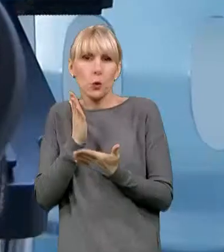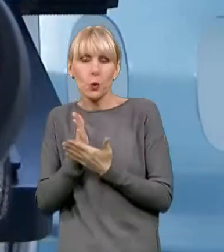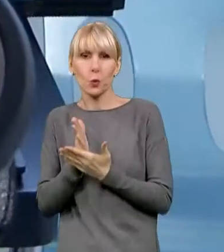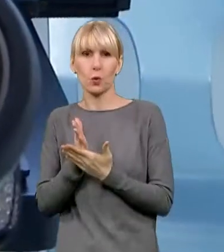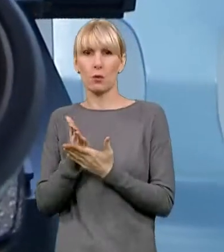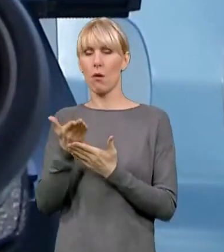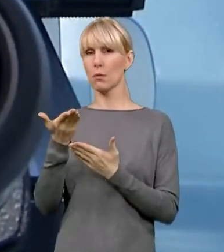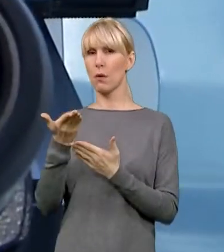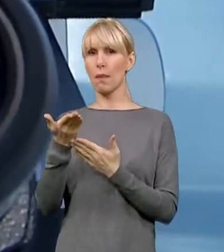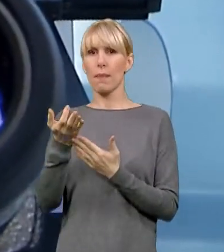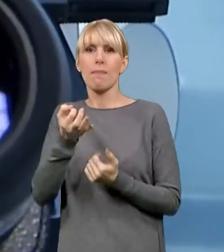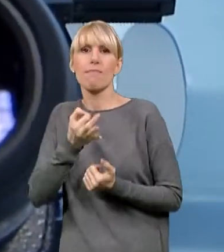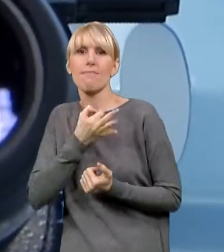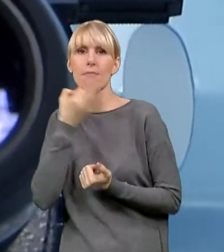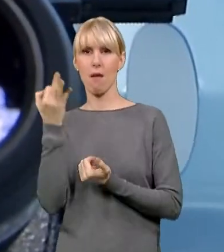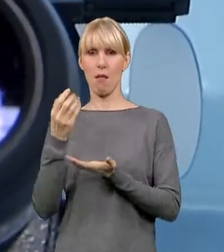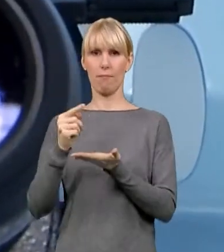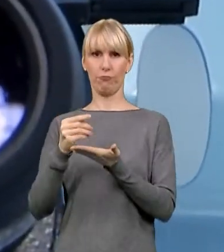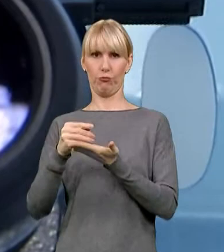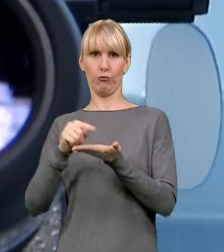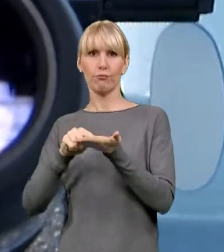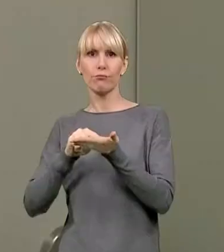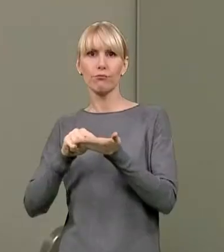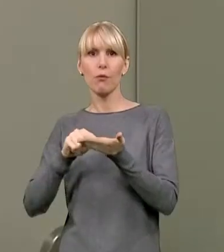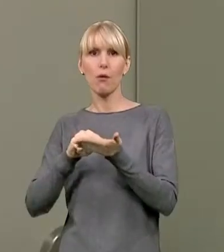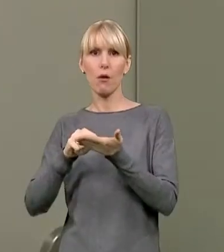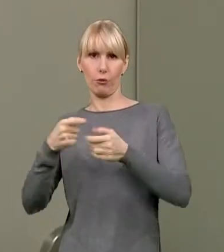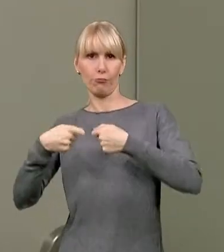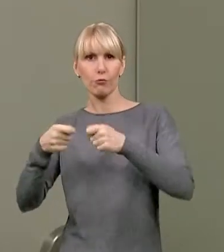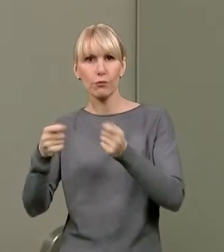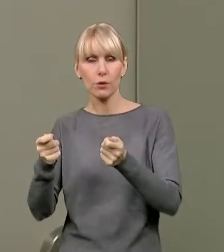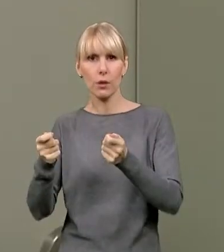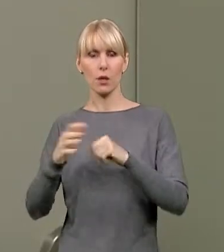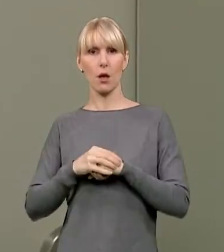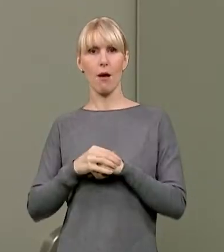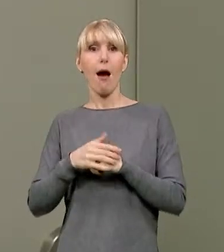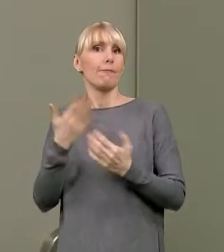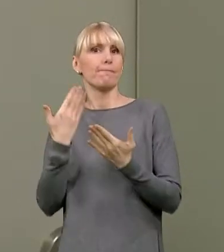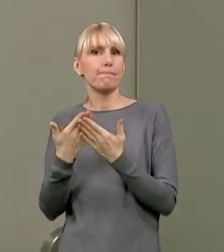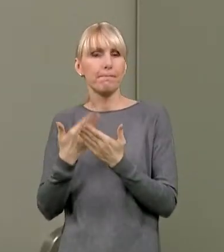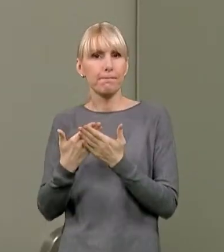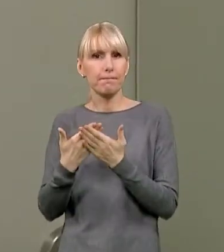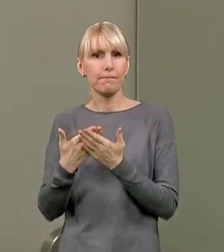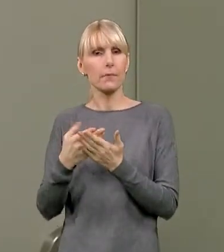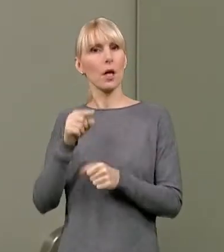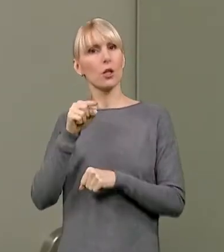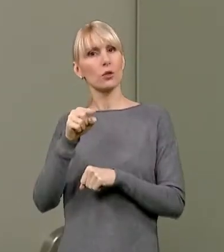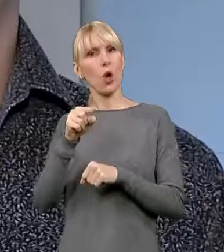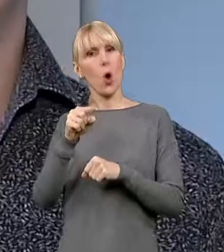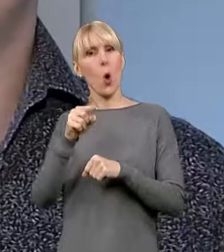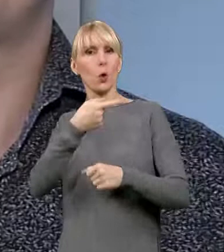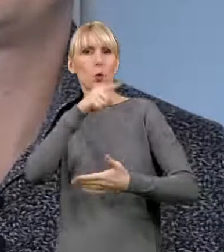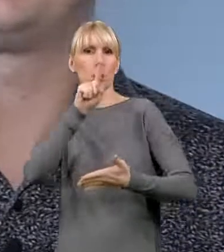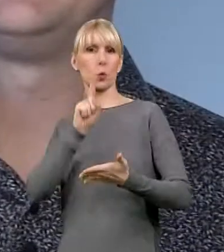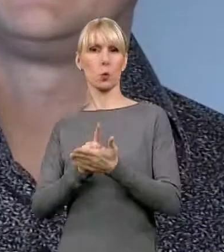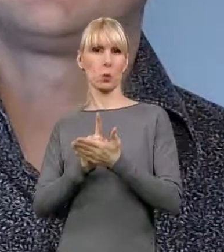rosnące produkty, jeżeli chodzi o wartość sprzedaży. Wynika to z tego, że osiągnął bardzo duży sukces